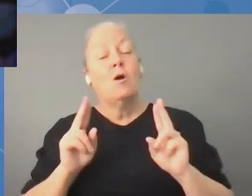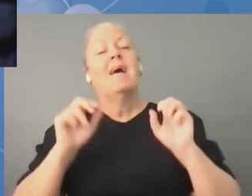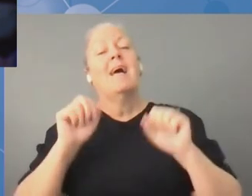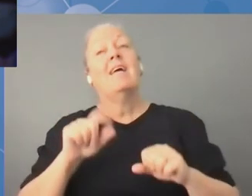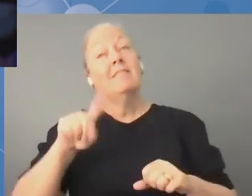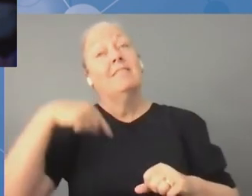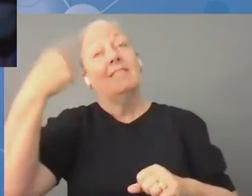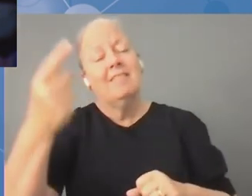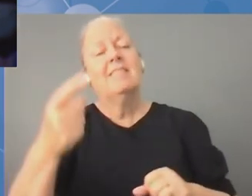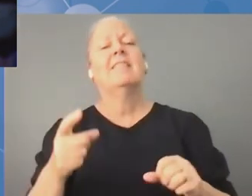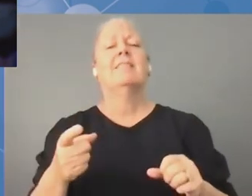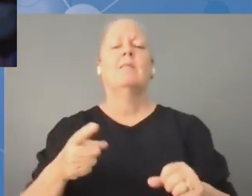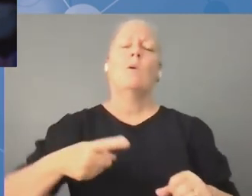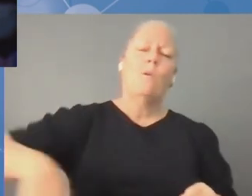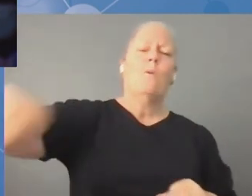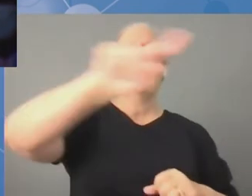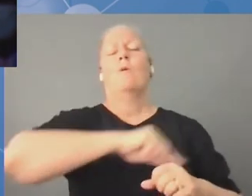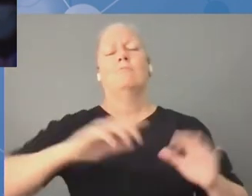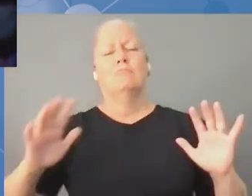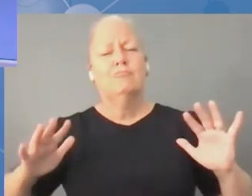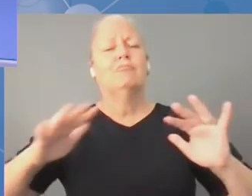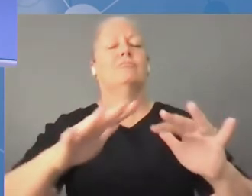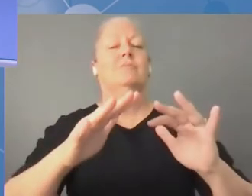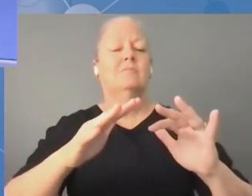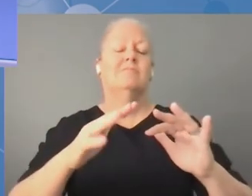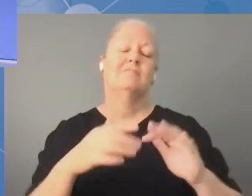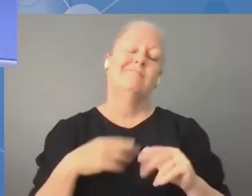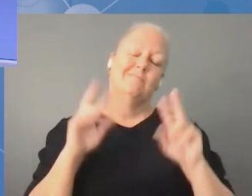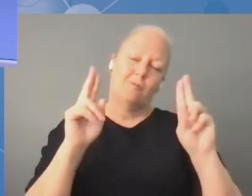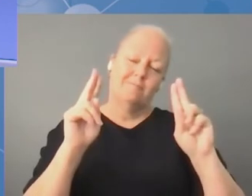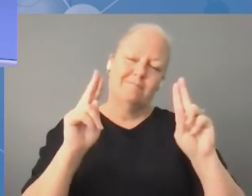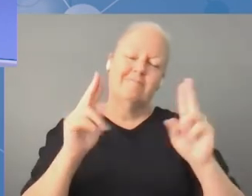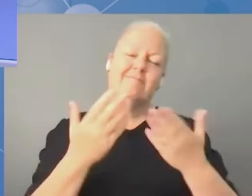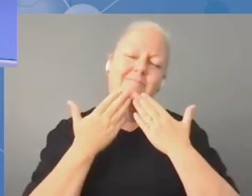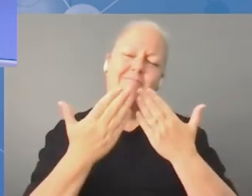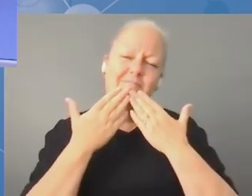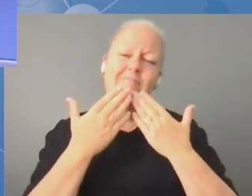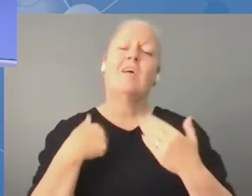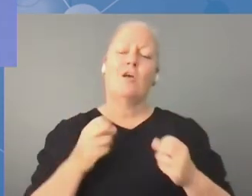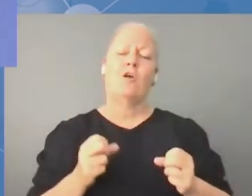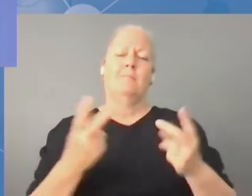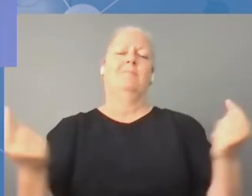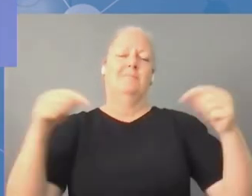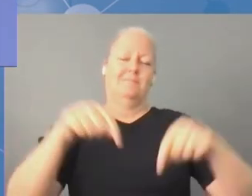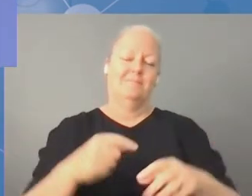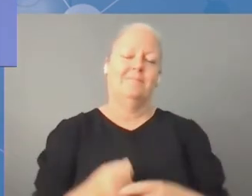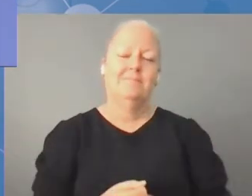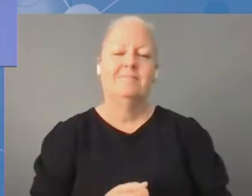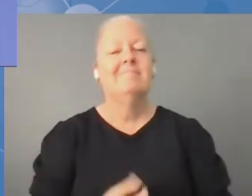należy wam podziękować za to, że mieliśmy okazję spotkać się w tym gronie w tym roku ponownie. Bardzo dziękuję.